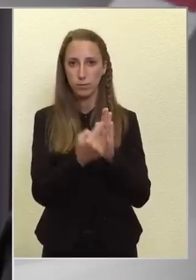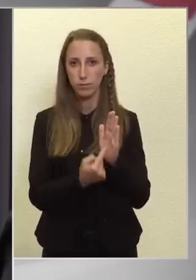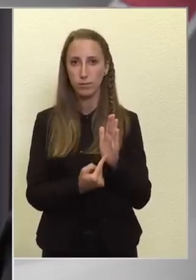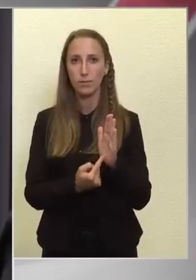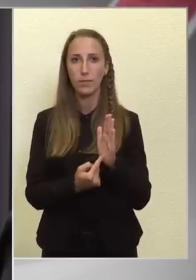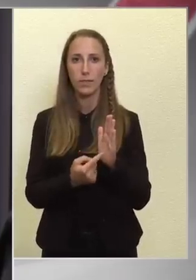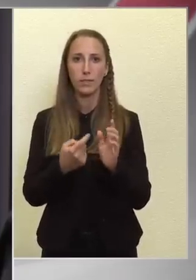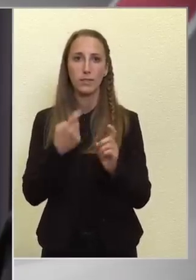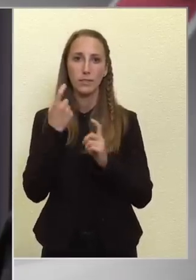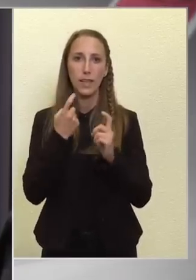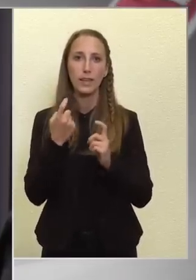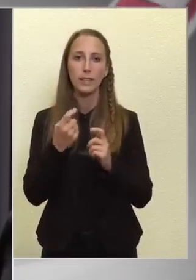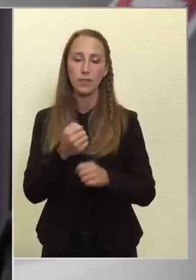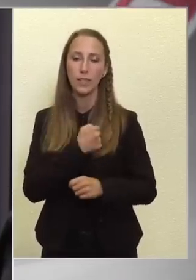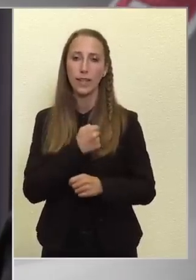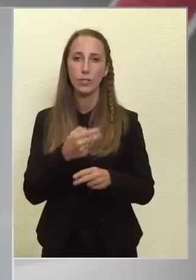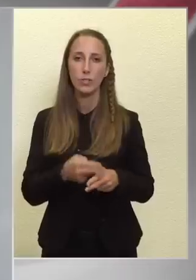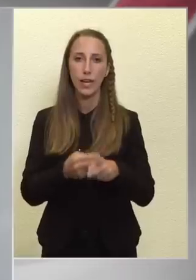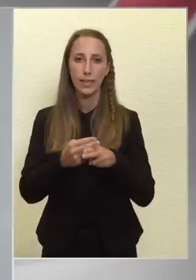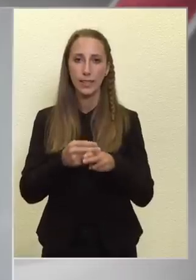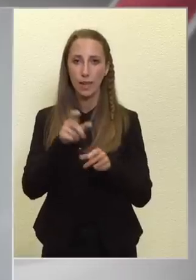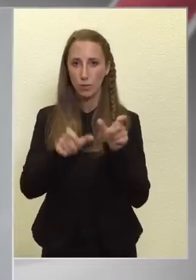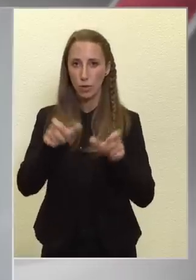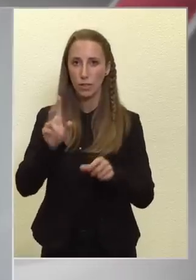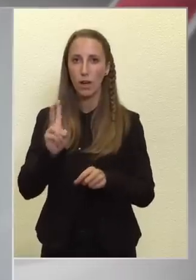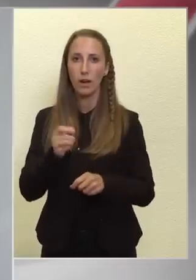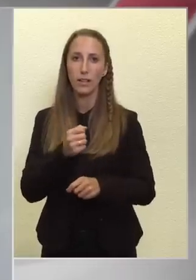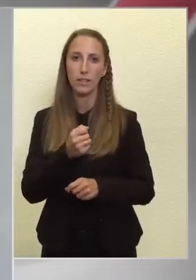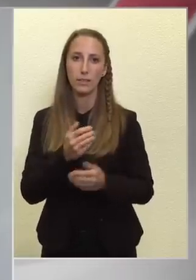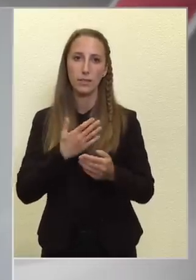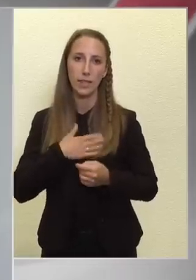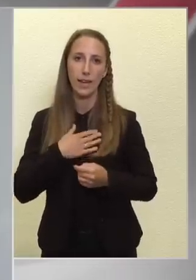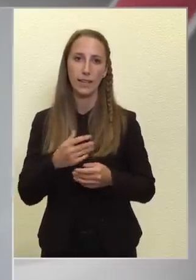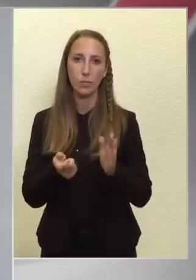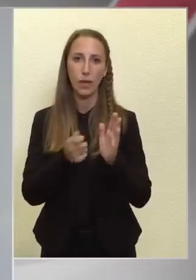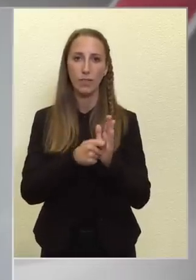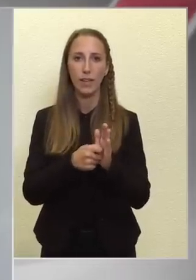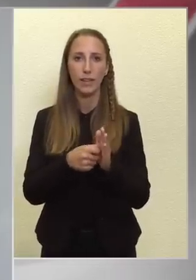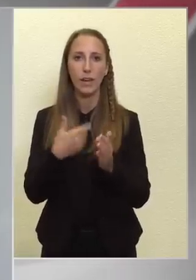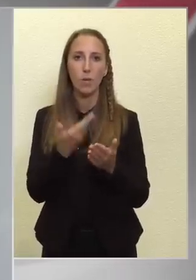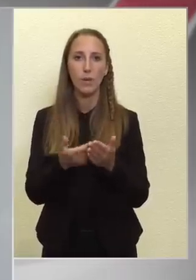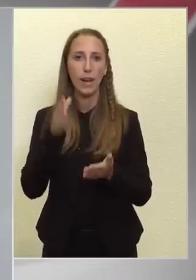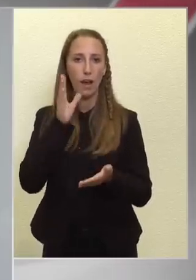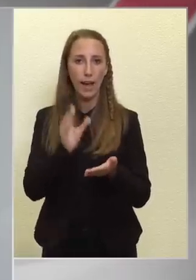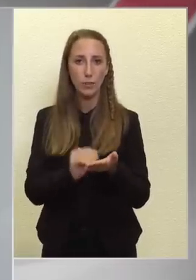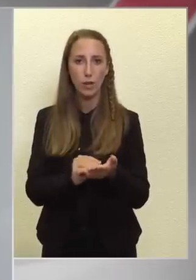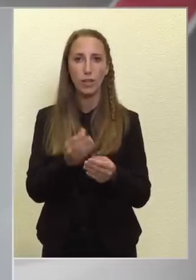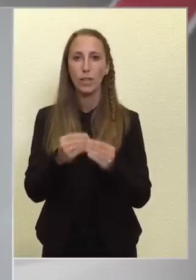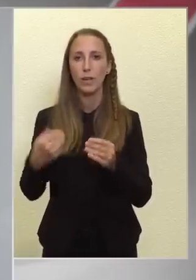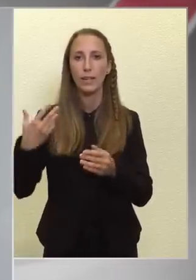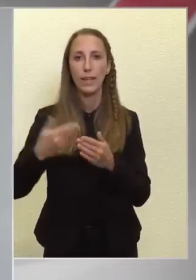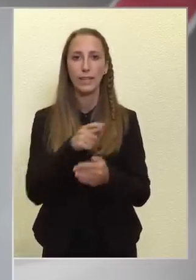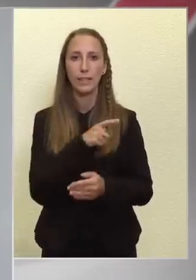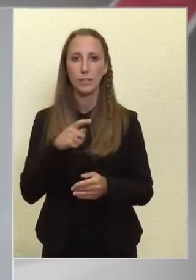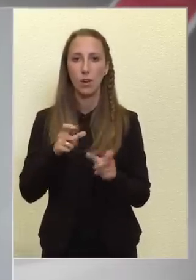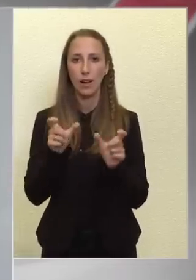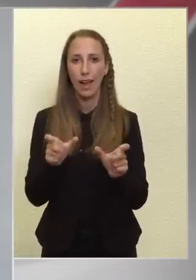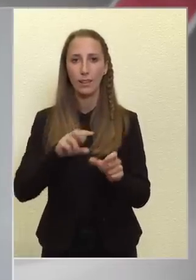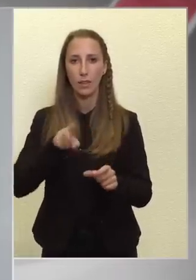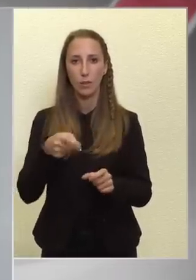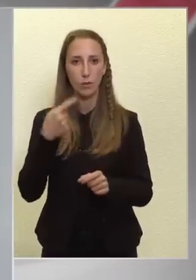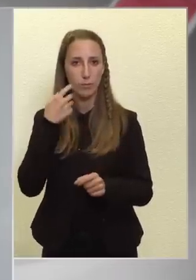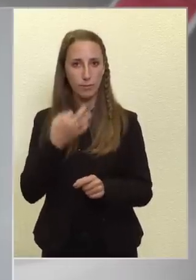szerint végre segíti azokat, akik meg szeretnék venni a bérlakásukat, mert eddig csak gátakról